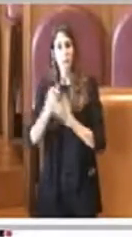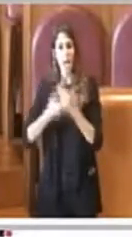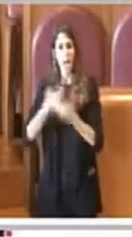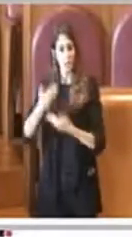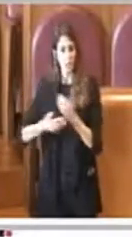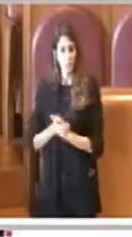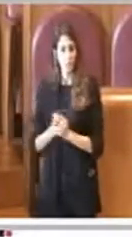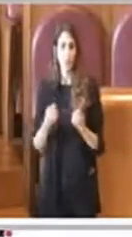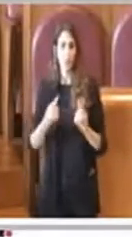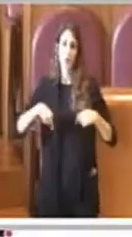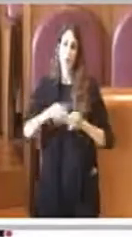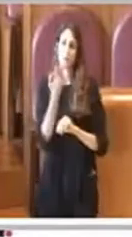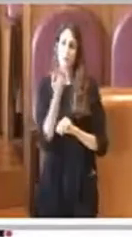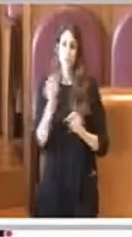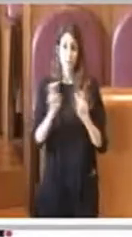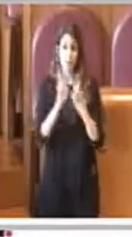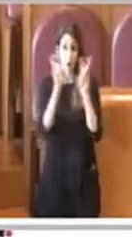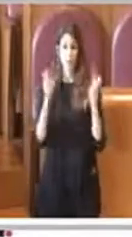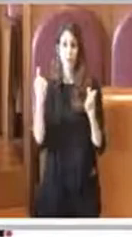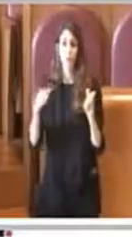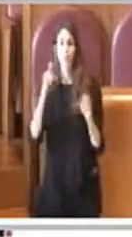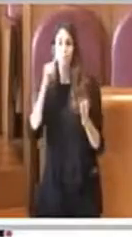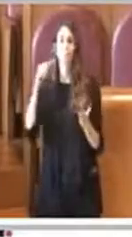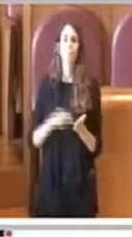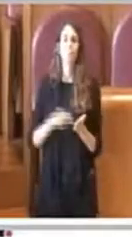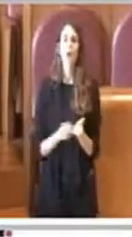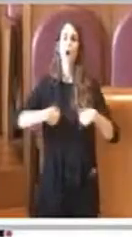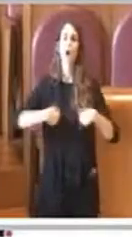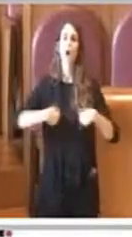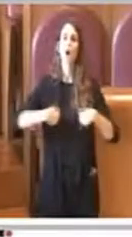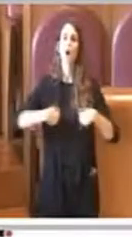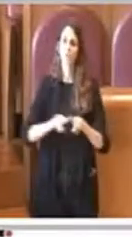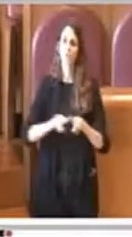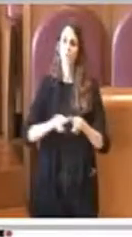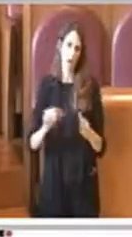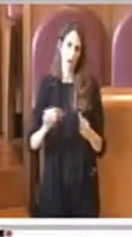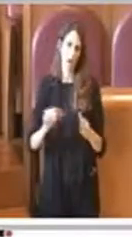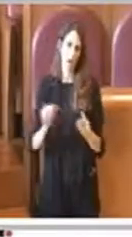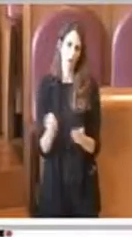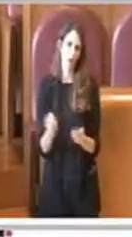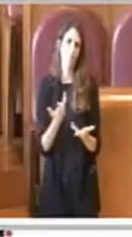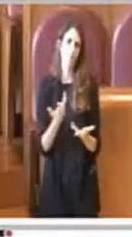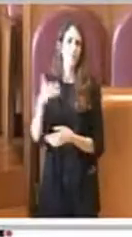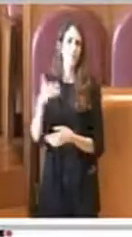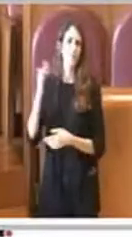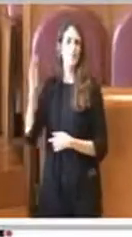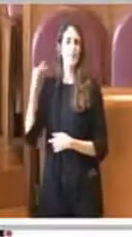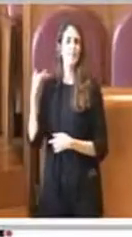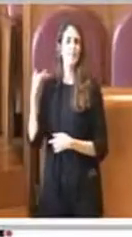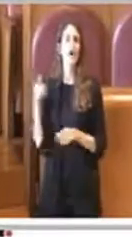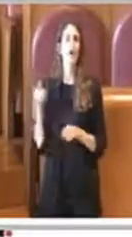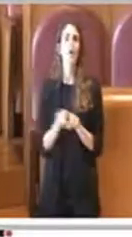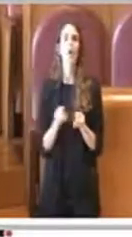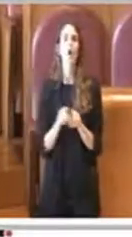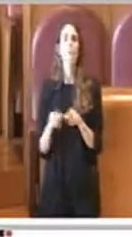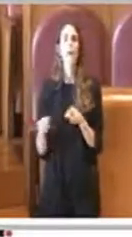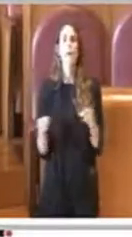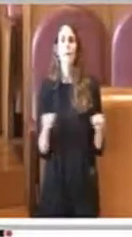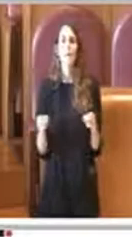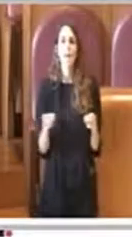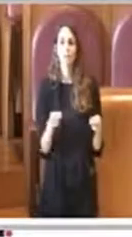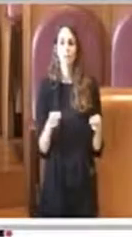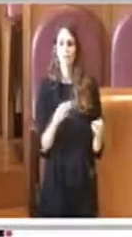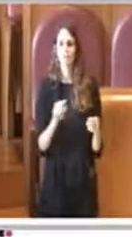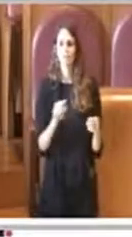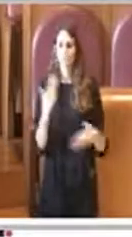commissione, come abbiamo fatto nel corso chiaramente delle passate commissioni sulle varie fasi dell'emergenza Covid-19, perciò lo faremo anche